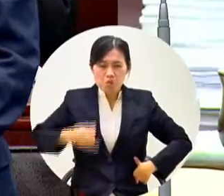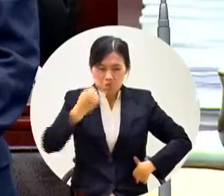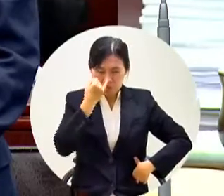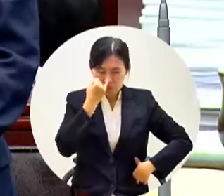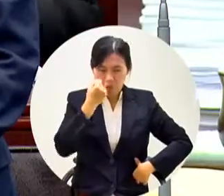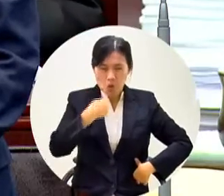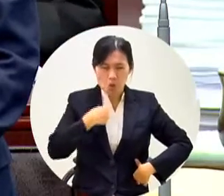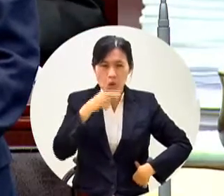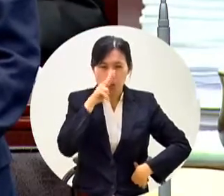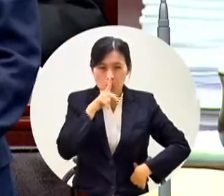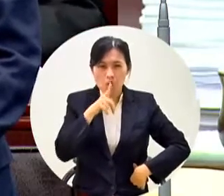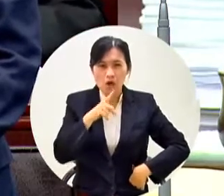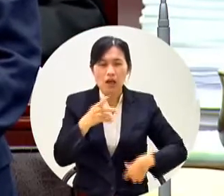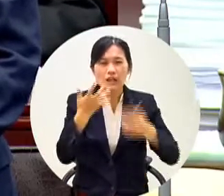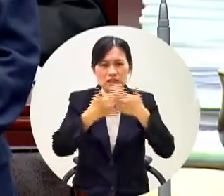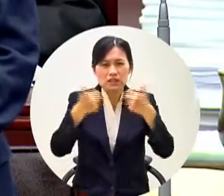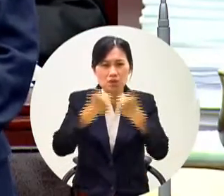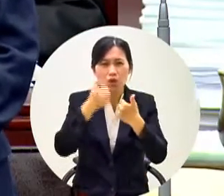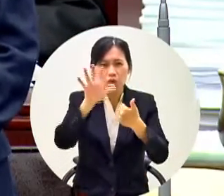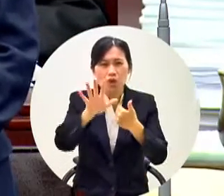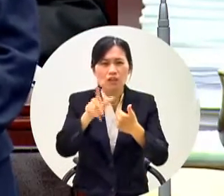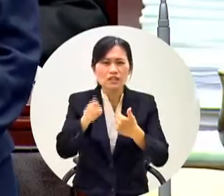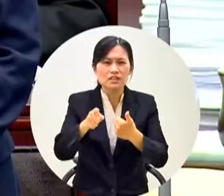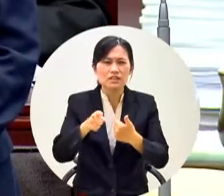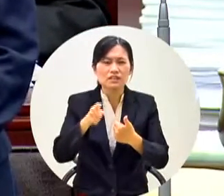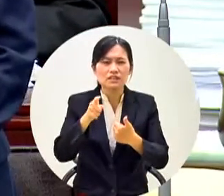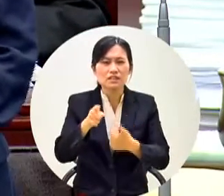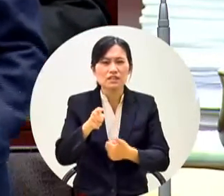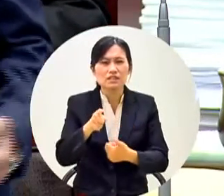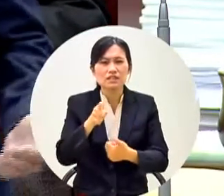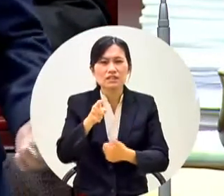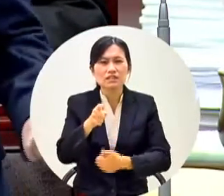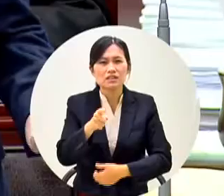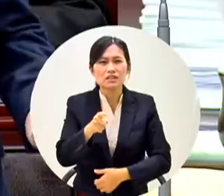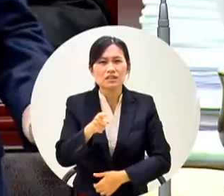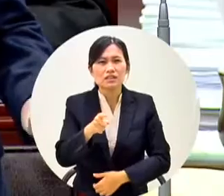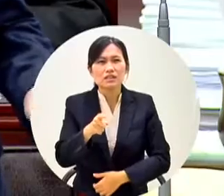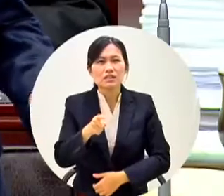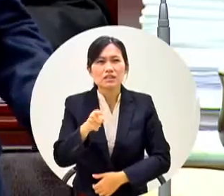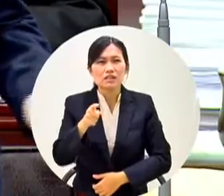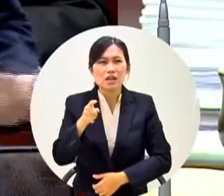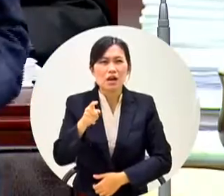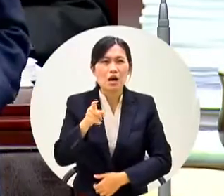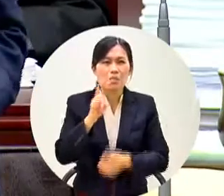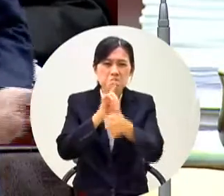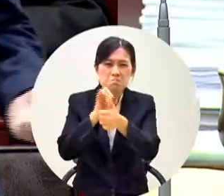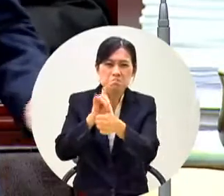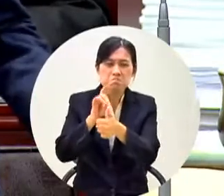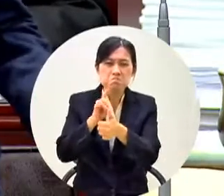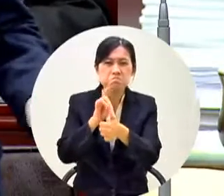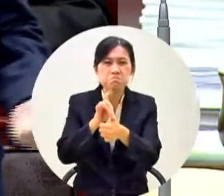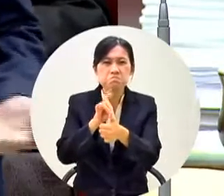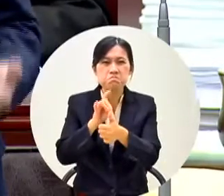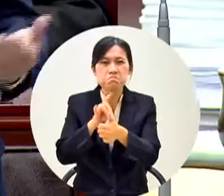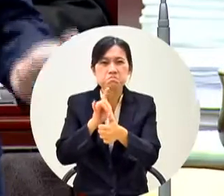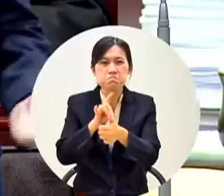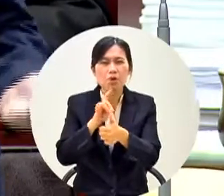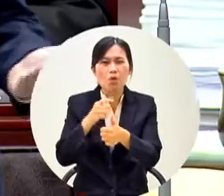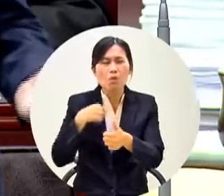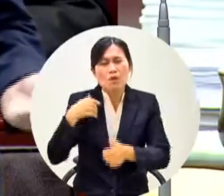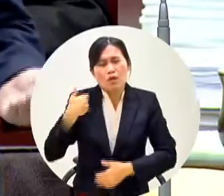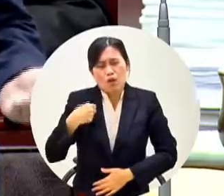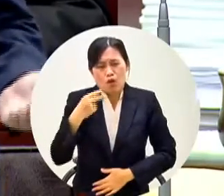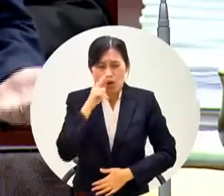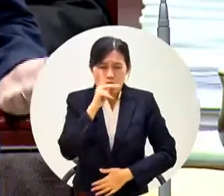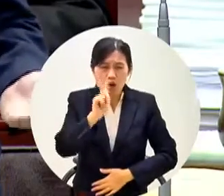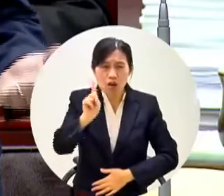你們這樣硬拗齁李橋路我告訴你李橋就不行了我不知道我們在這件事情上犯了什麼錯那葉副